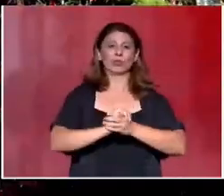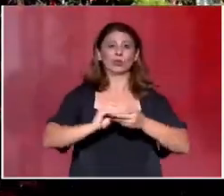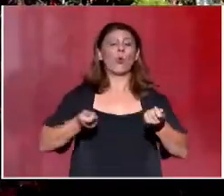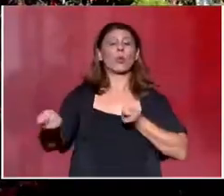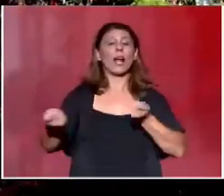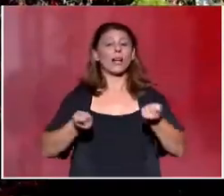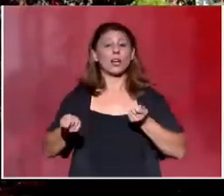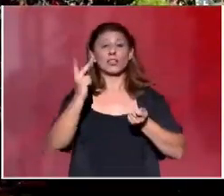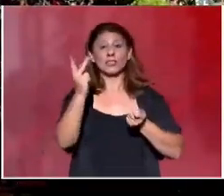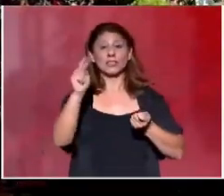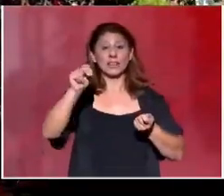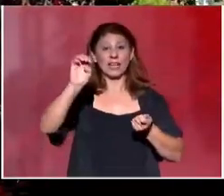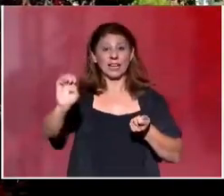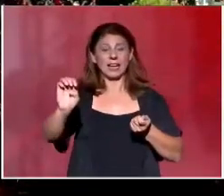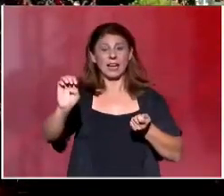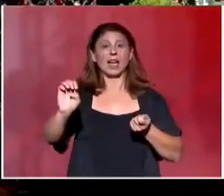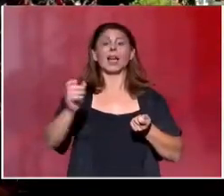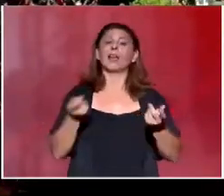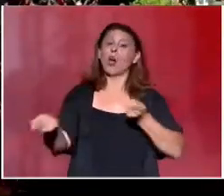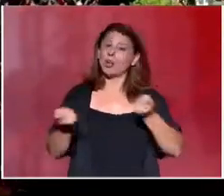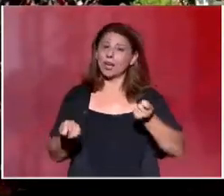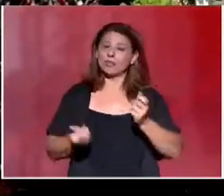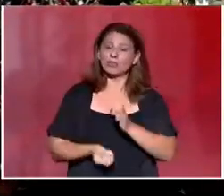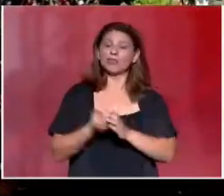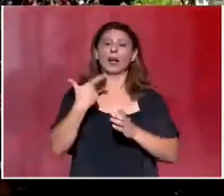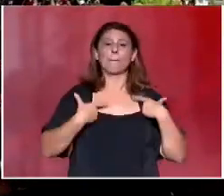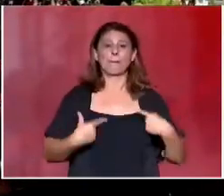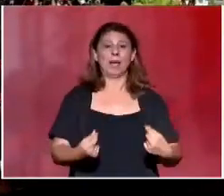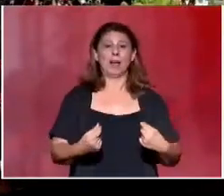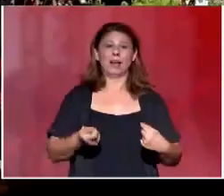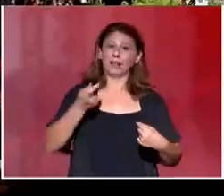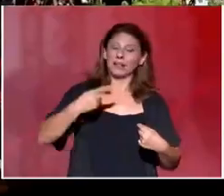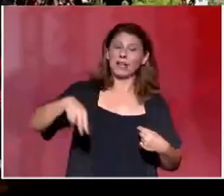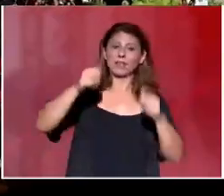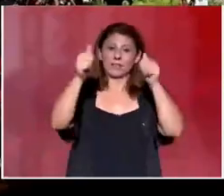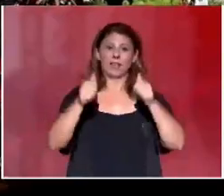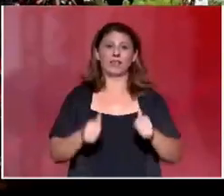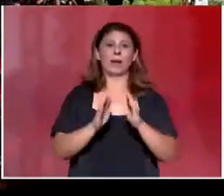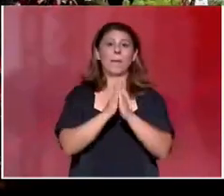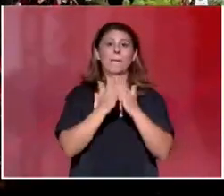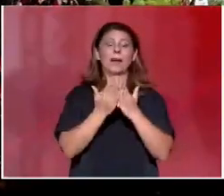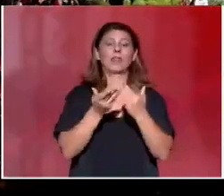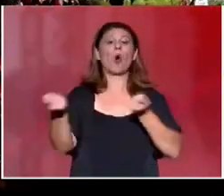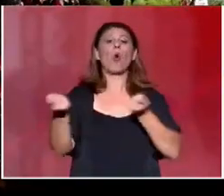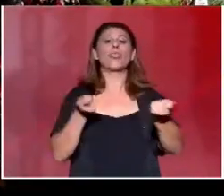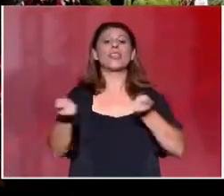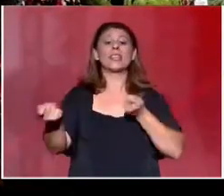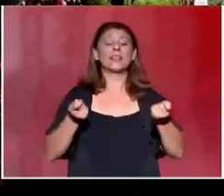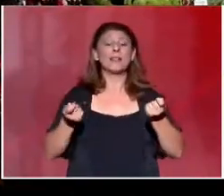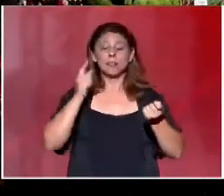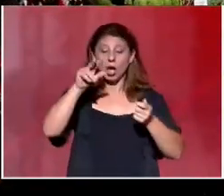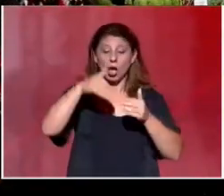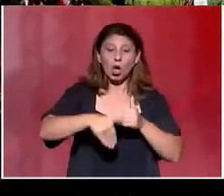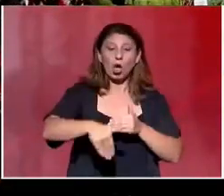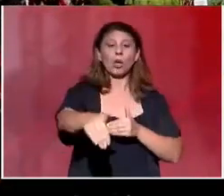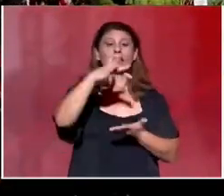της ΚΝΕ για την οργάνωση νέων μελών και την αύξηση της διακίνησης του περιοδικού μας του οδηγητή με ορίζοντα